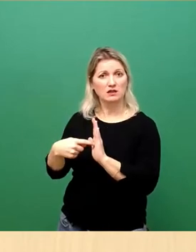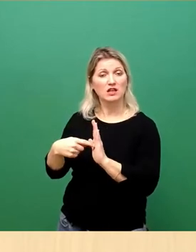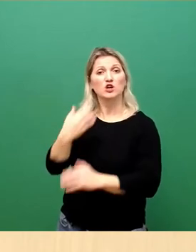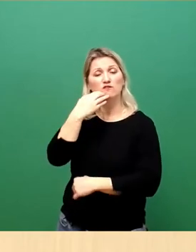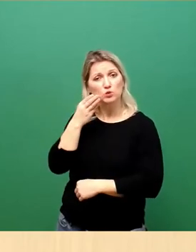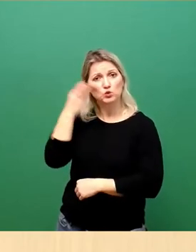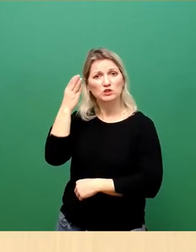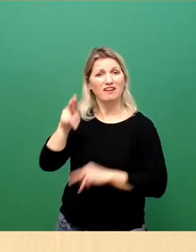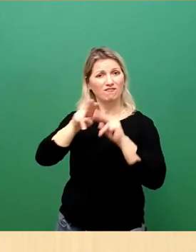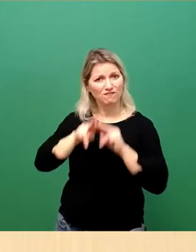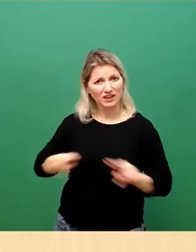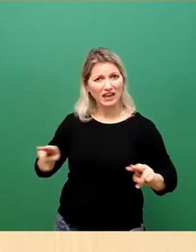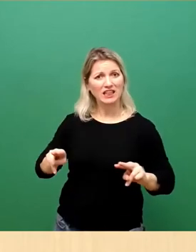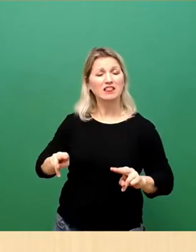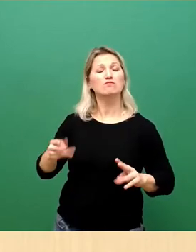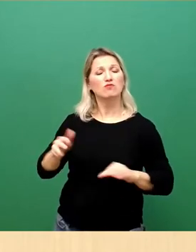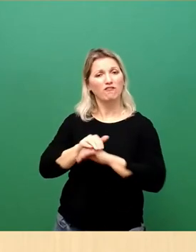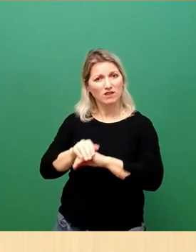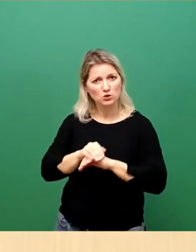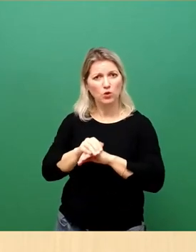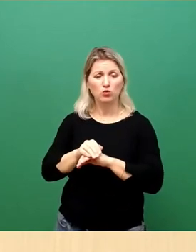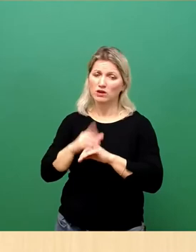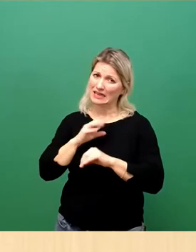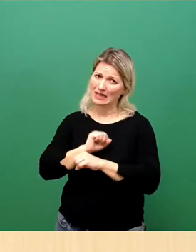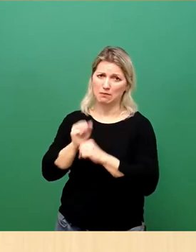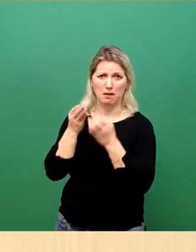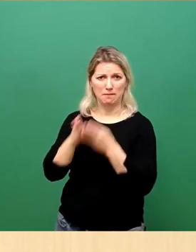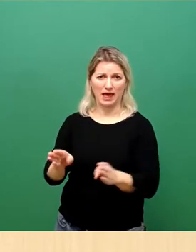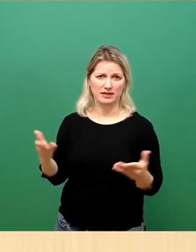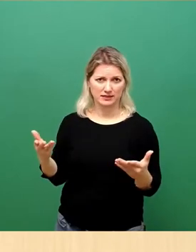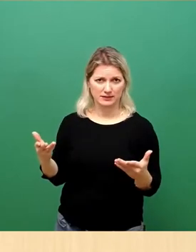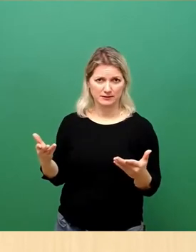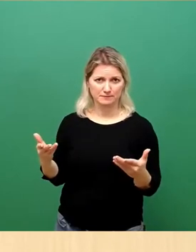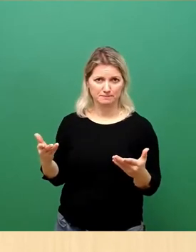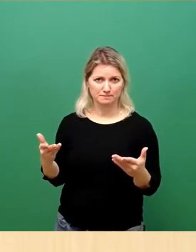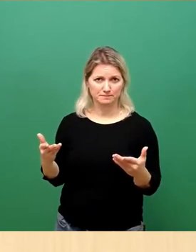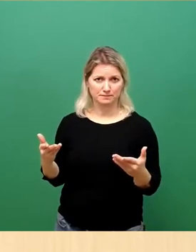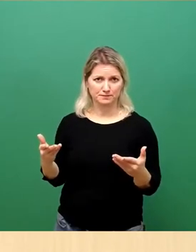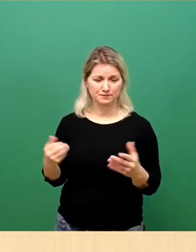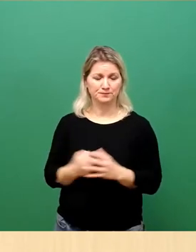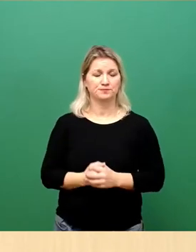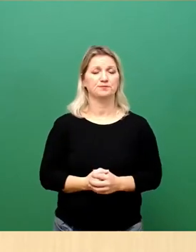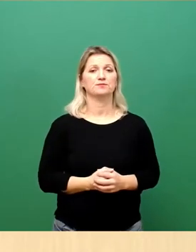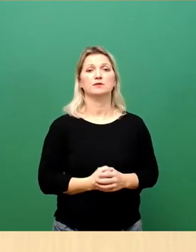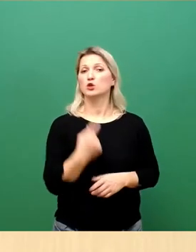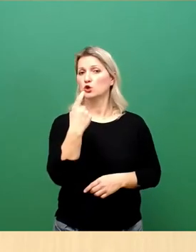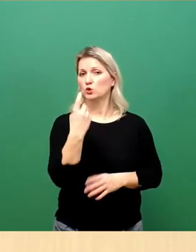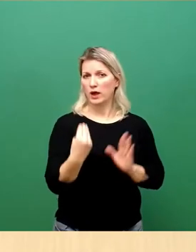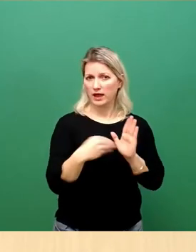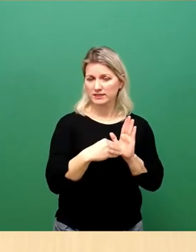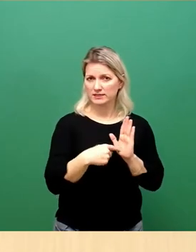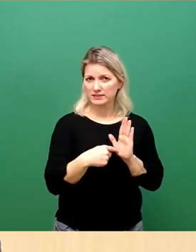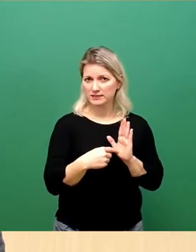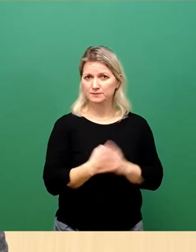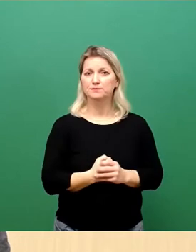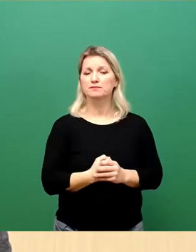unserer Seite immer offen sein wird. Dies führt mich zu meinem letzten Punkt. Ihnen liegt ein Ersetzungsantrag